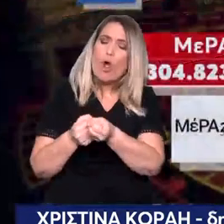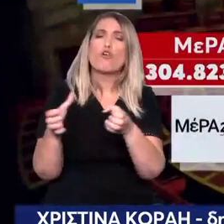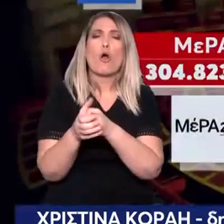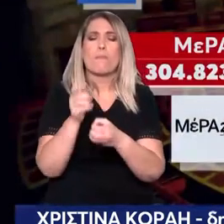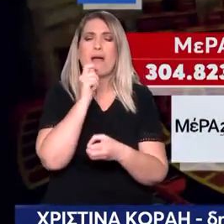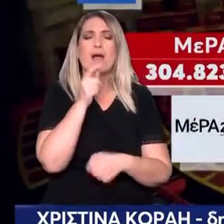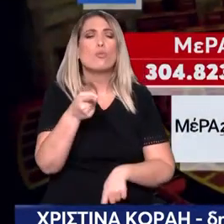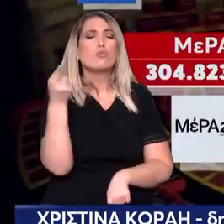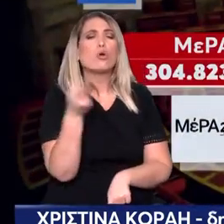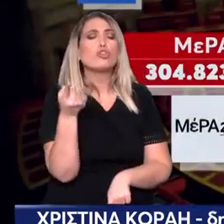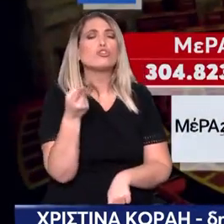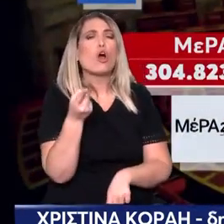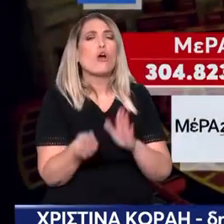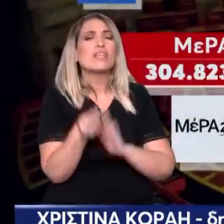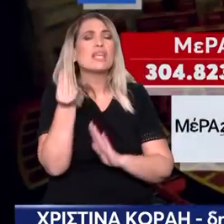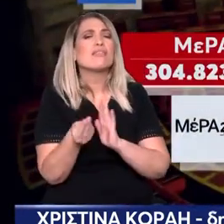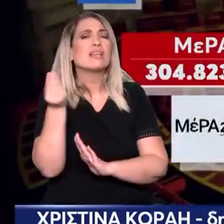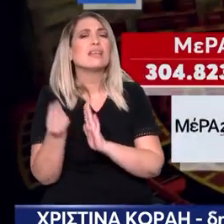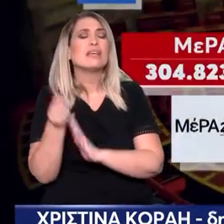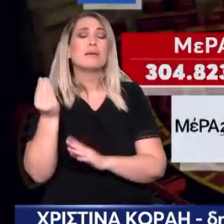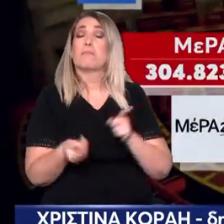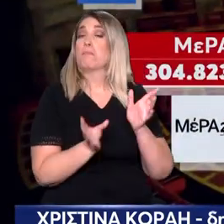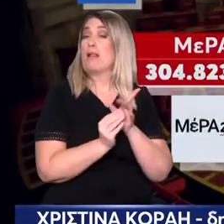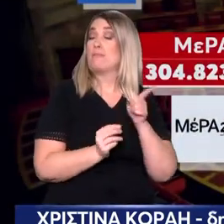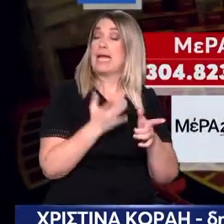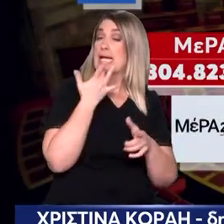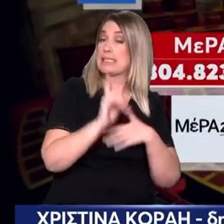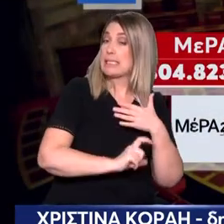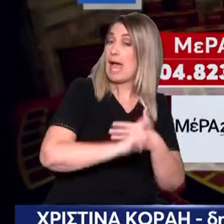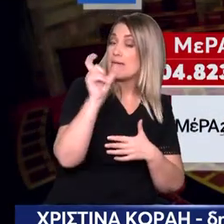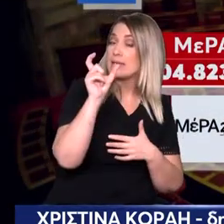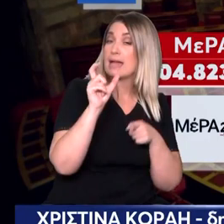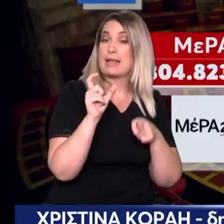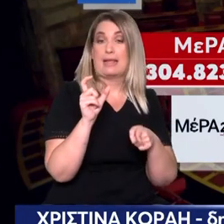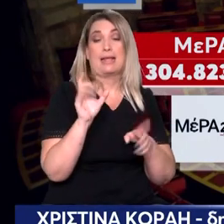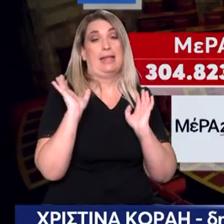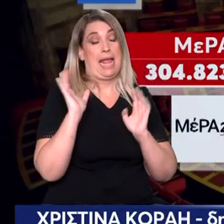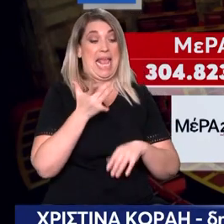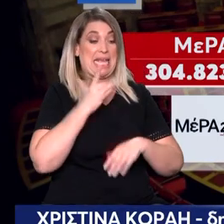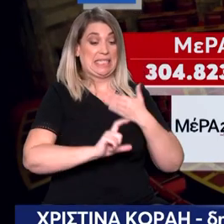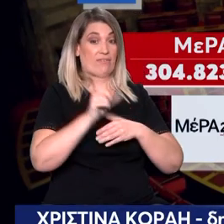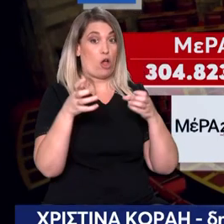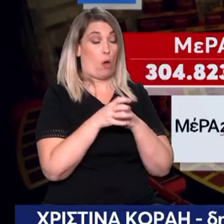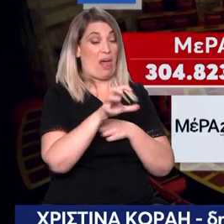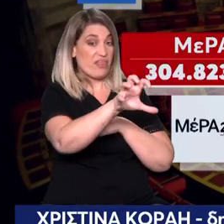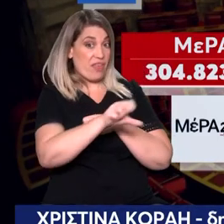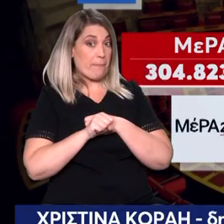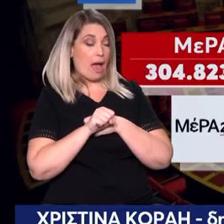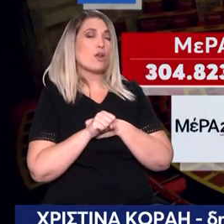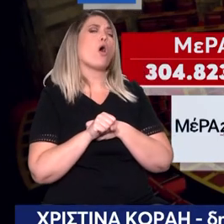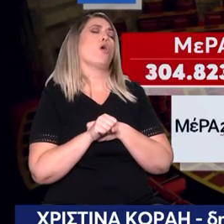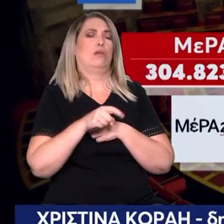πάνω. Και είναι και η Χρυσή Αυγή όπου αυτά τα λεφτά δεν τα παίρνει βεβαίως η Χρυσή Αυγή που είναι όλοι στη